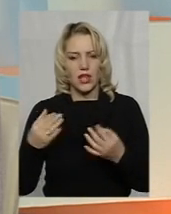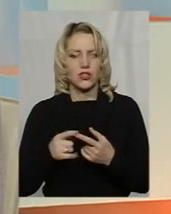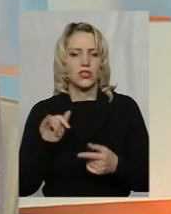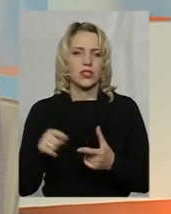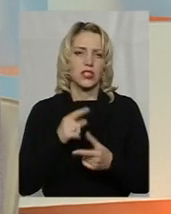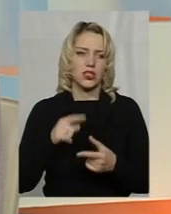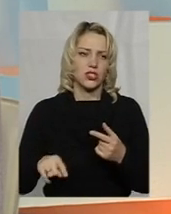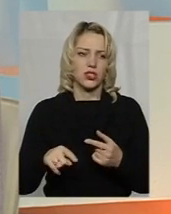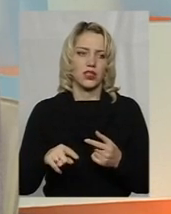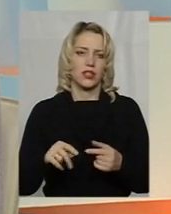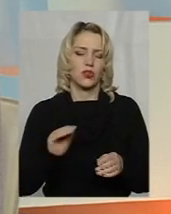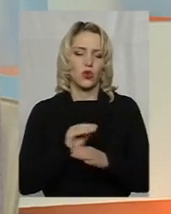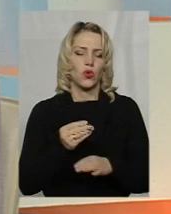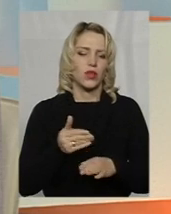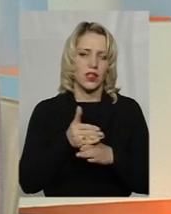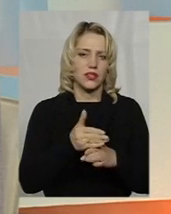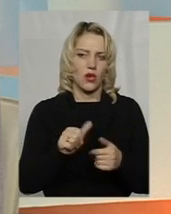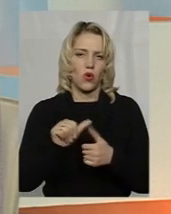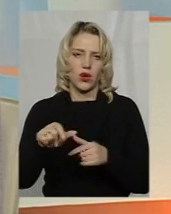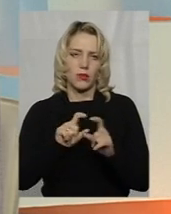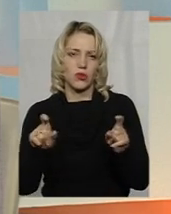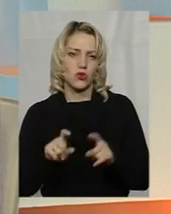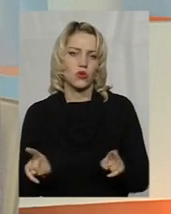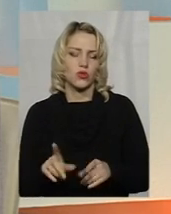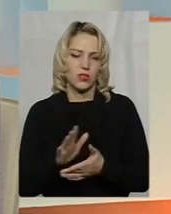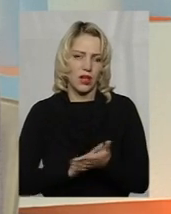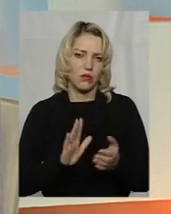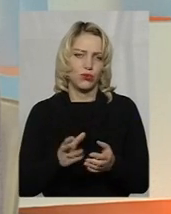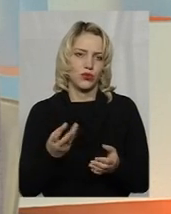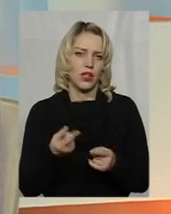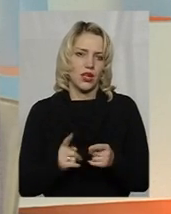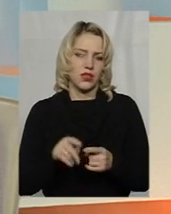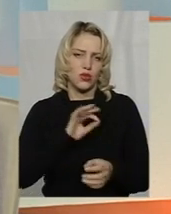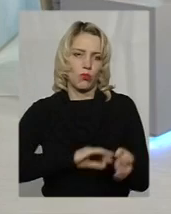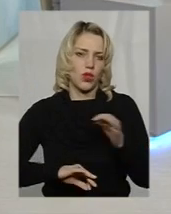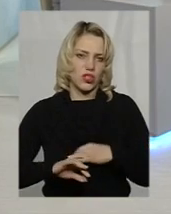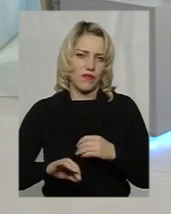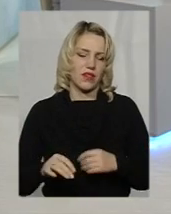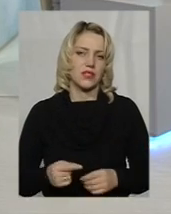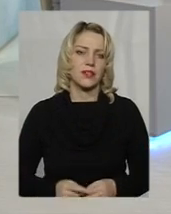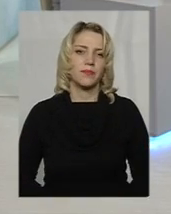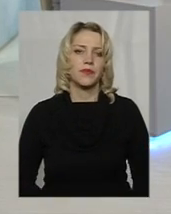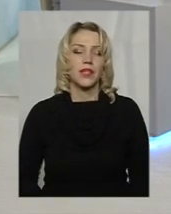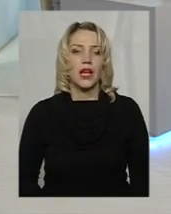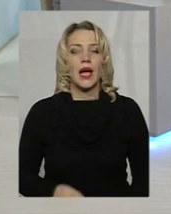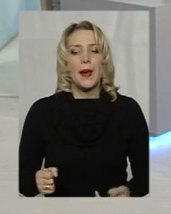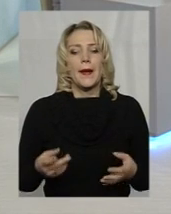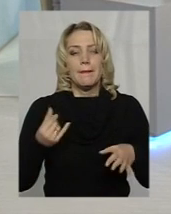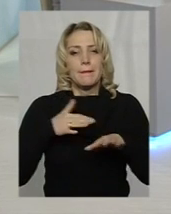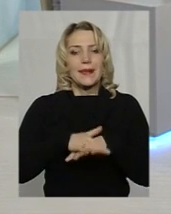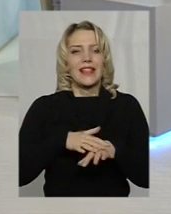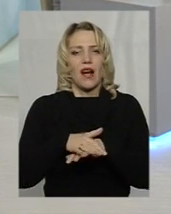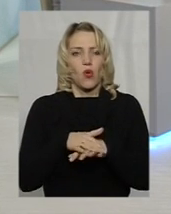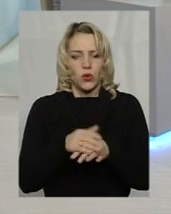олігархічних структур, які будуть на цьому далі просто наживатися. Але підрахунків вже є?